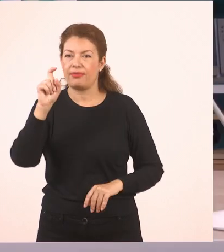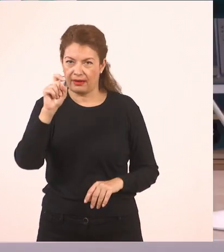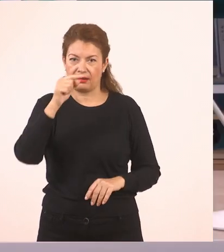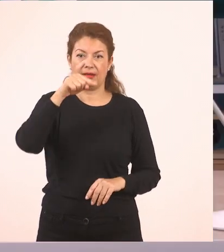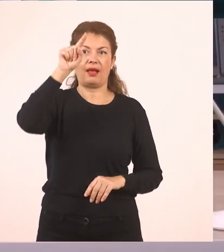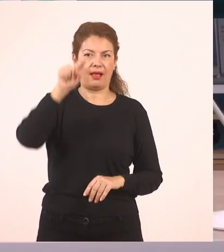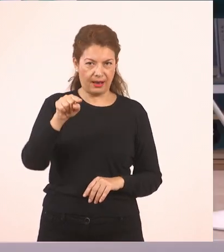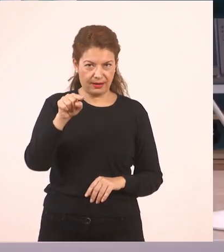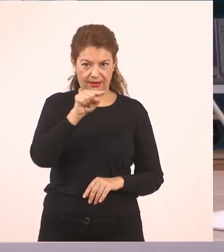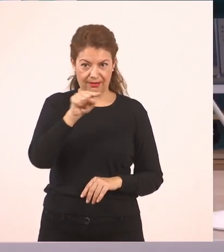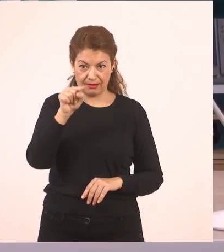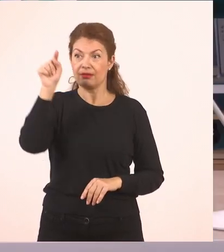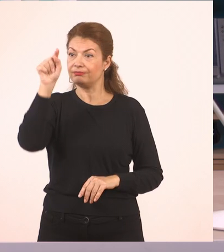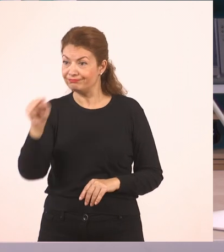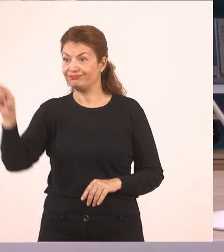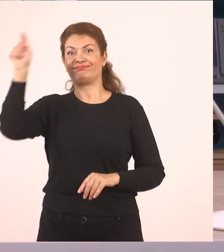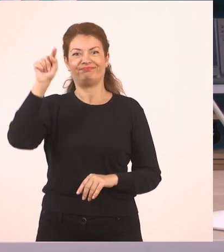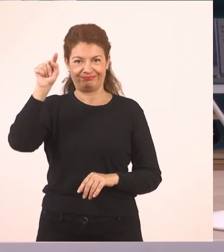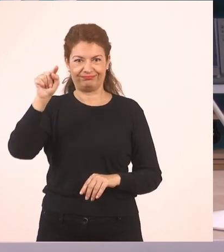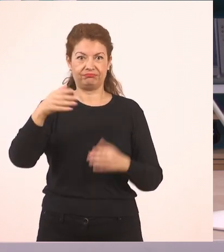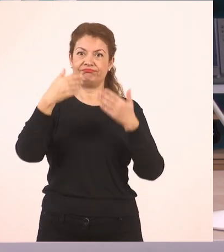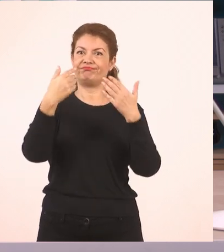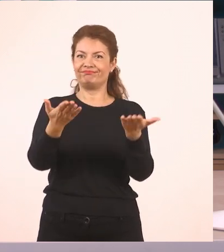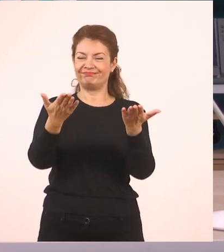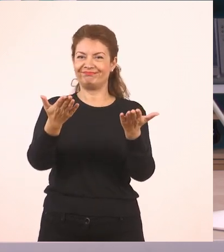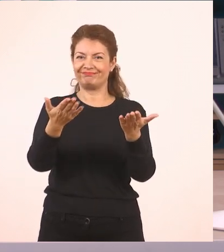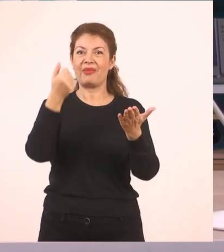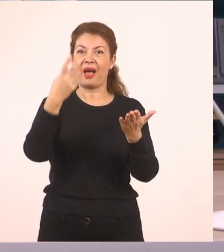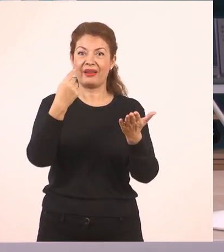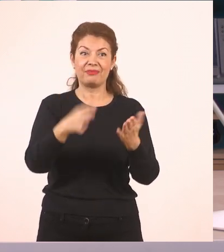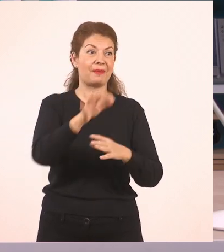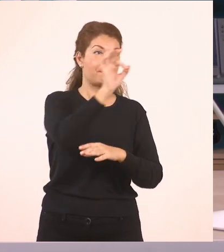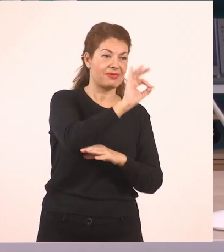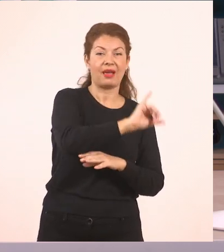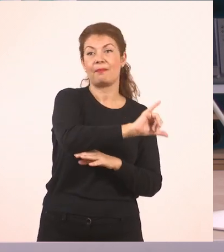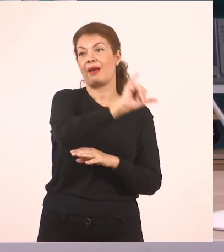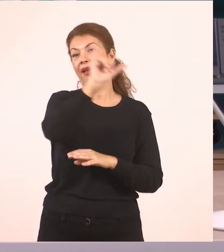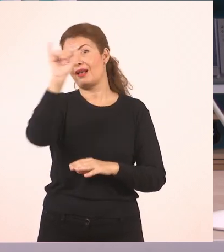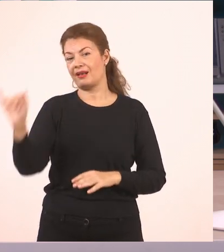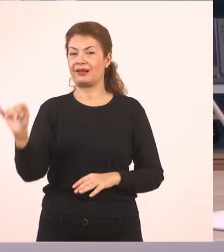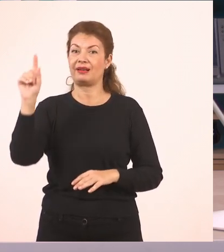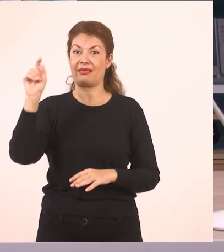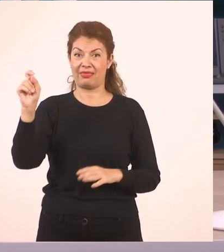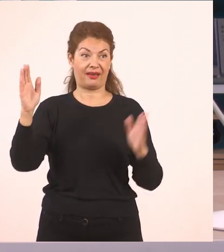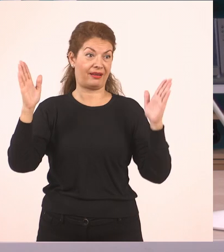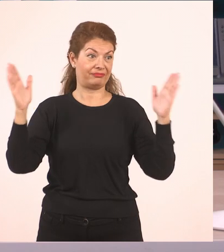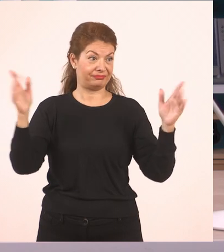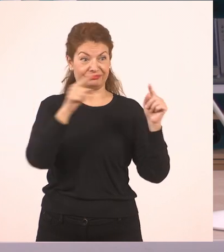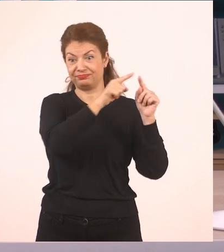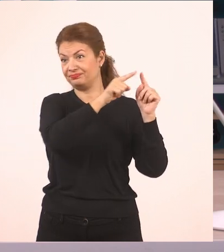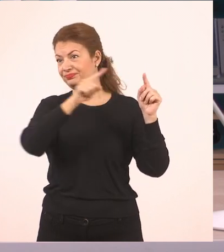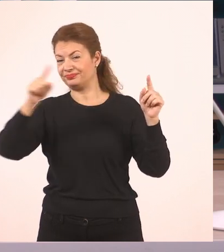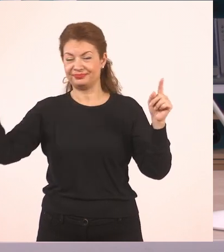Ορίστε λοιπόν οι πρώτοι μας αριθμοί από το 0 έως και το